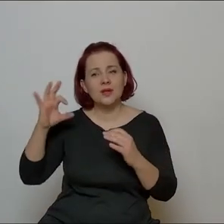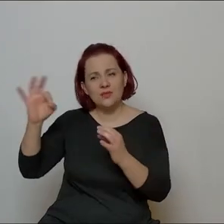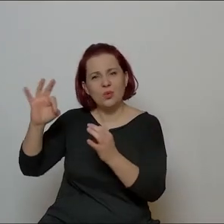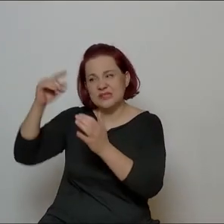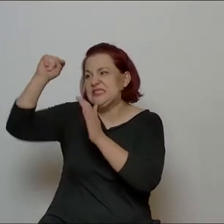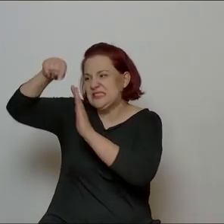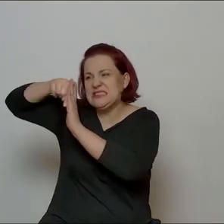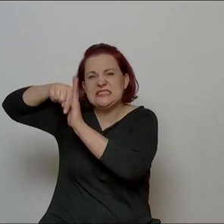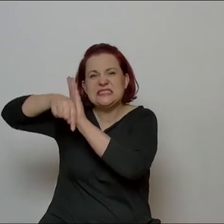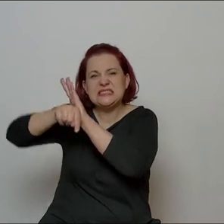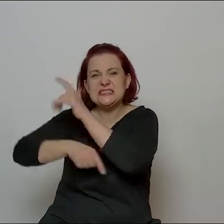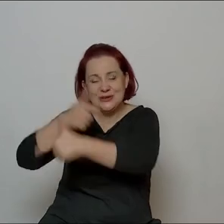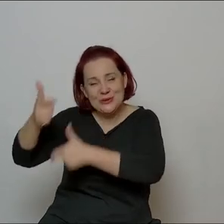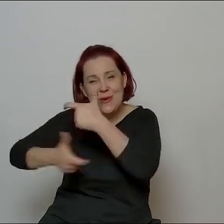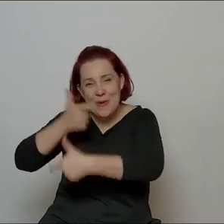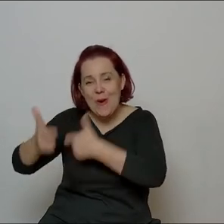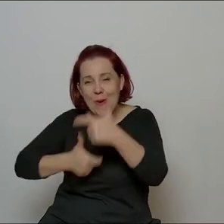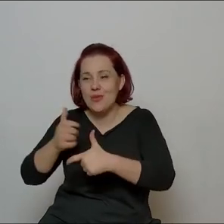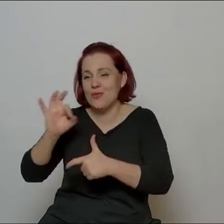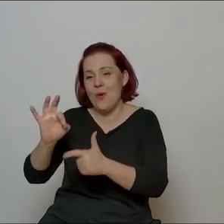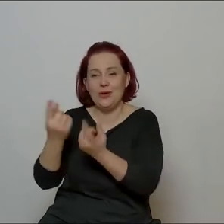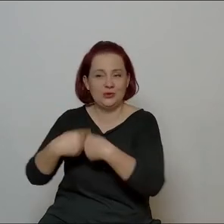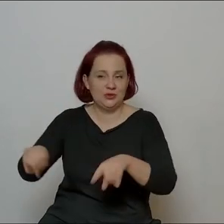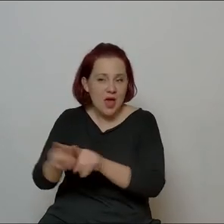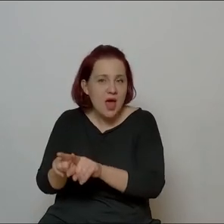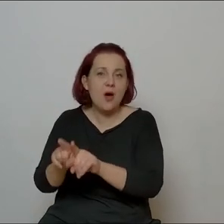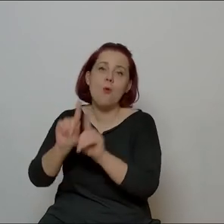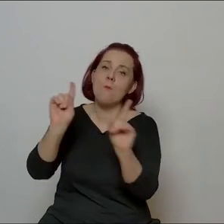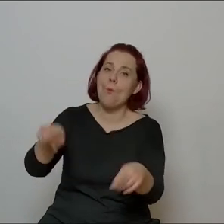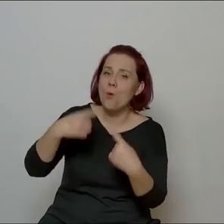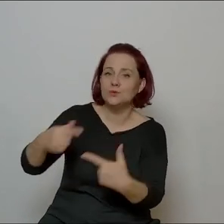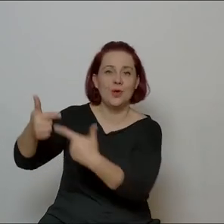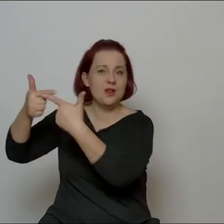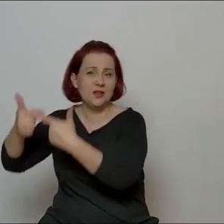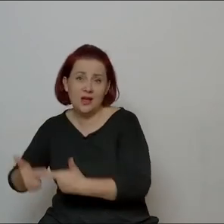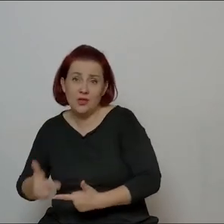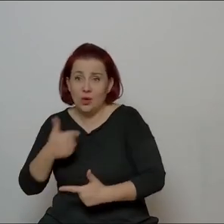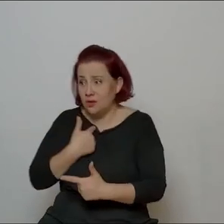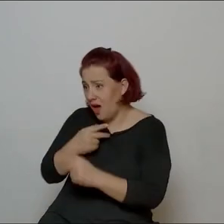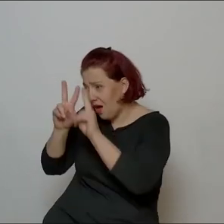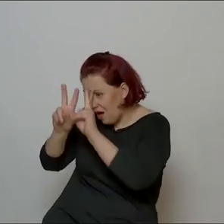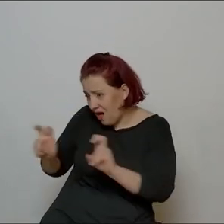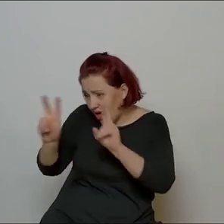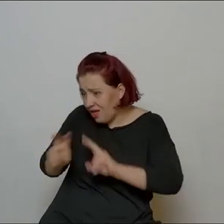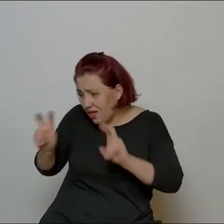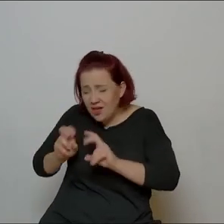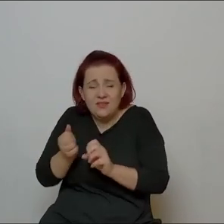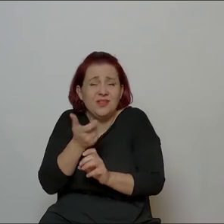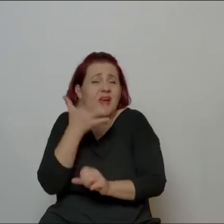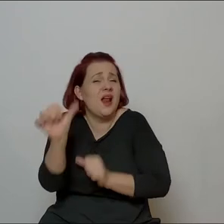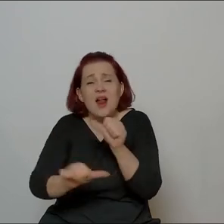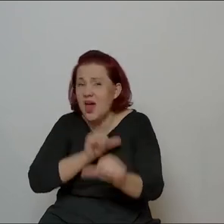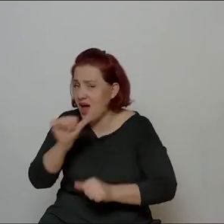-literackim zabrało wiele lat. Oczywiście też